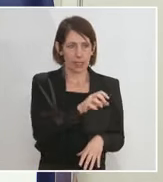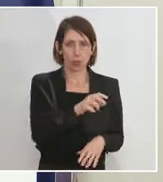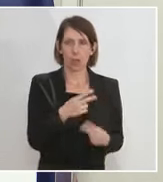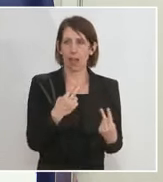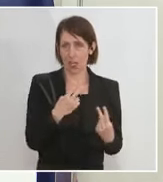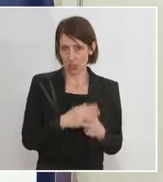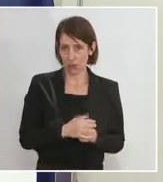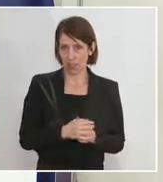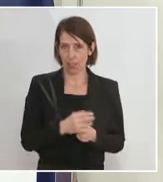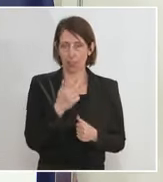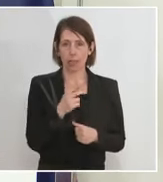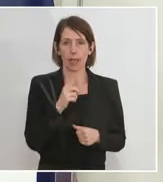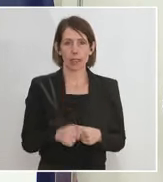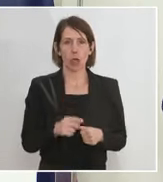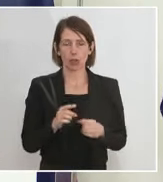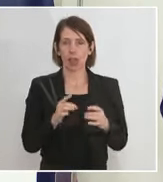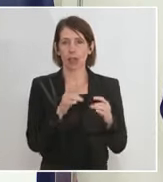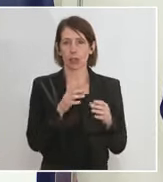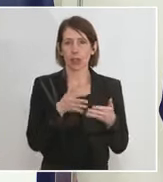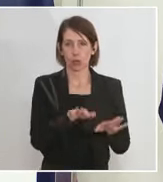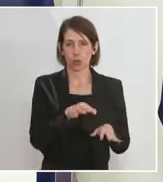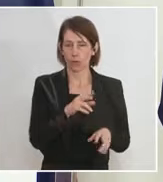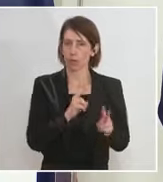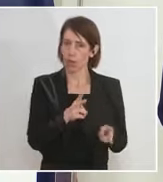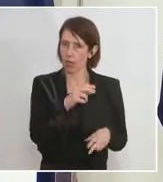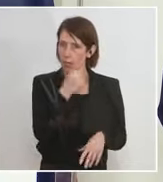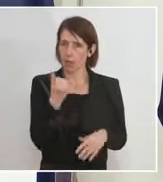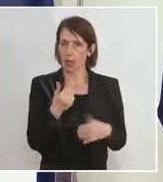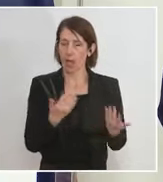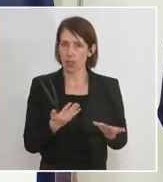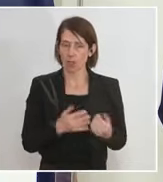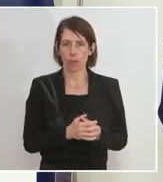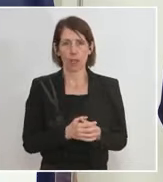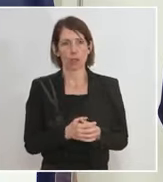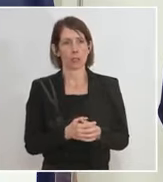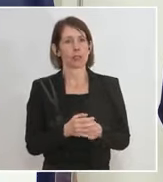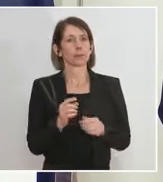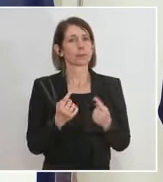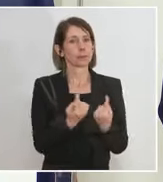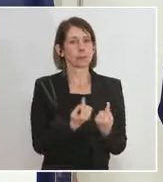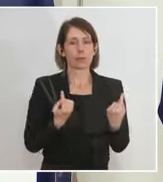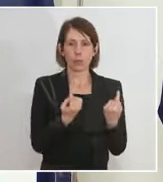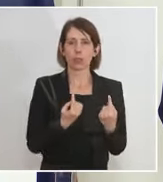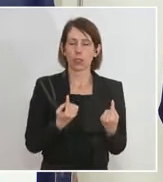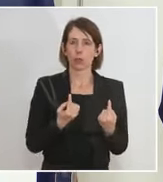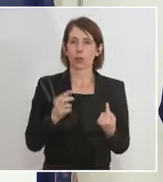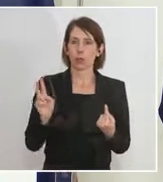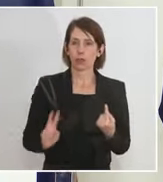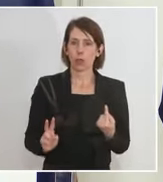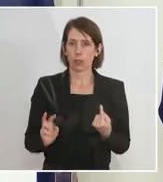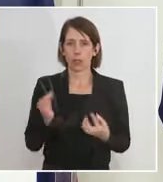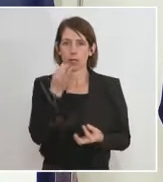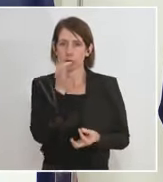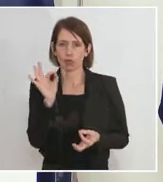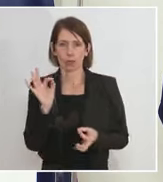3.000 Ansteckungsfälle kann vieles heißen. Es kann in unserem Fall auch bedeuten, dass die Situation in Vorarlberg ausgezeichnet ist